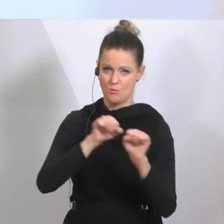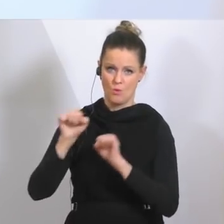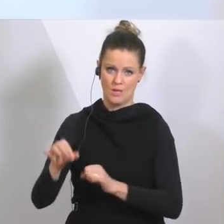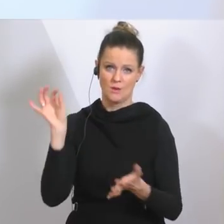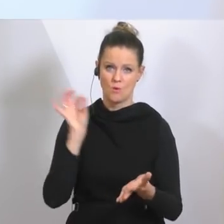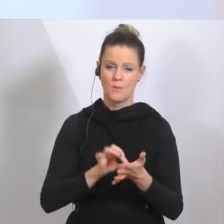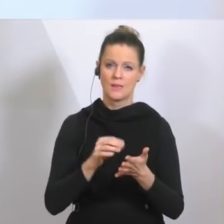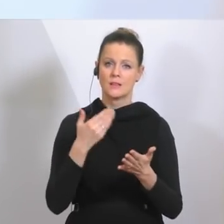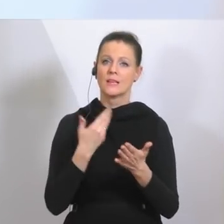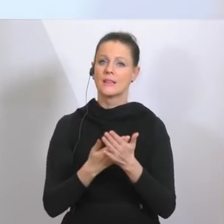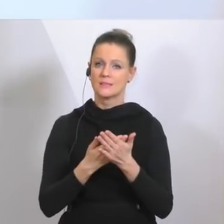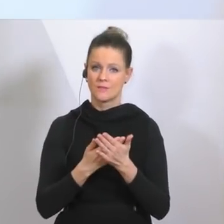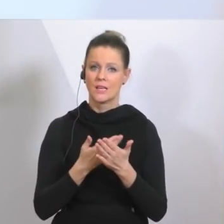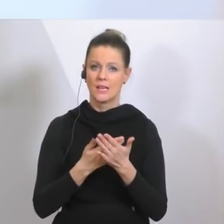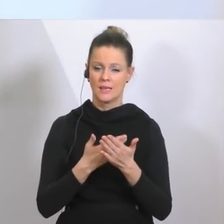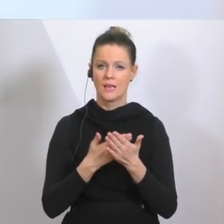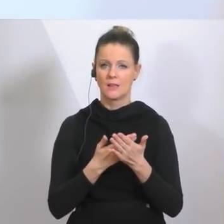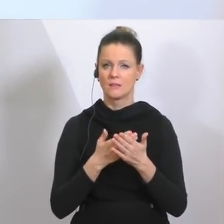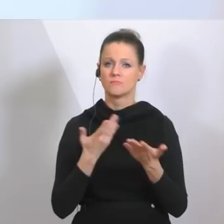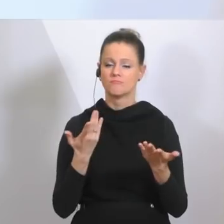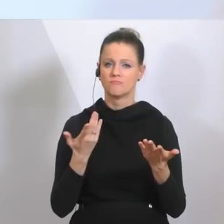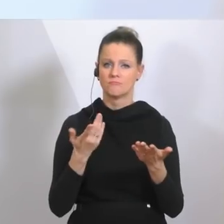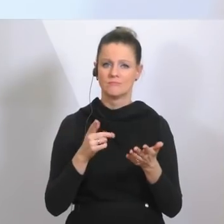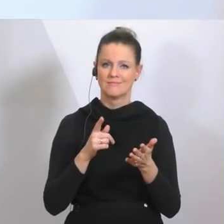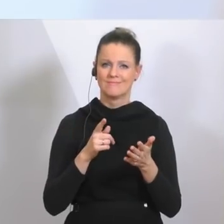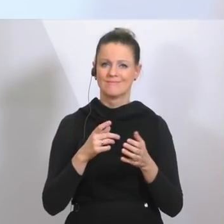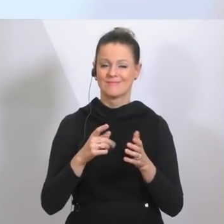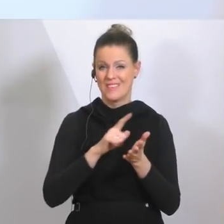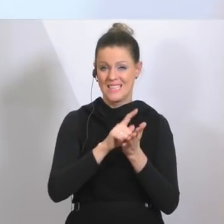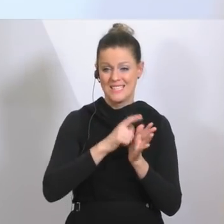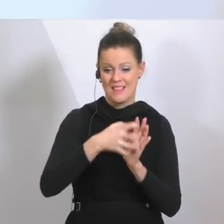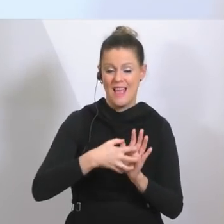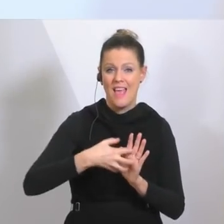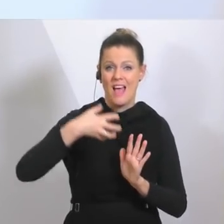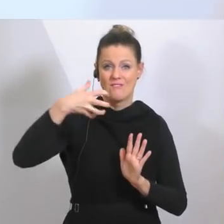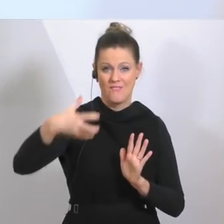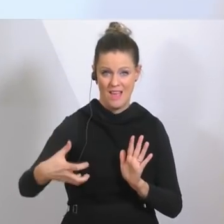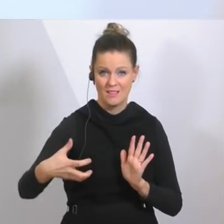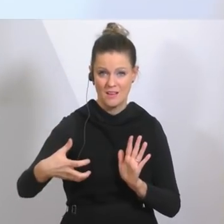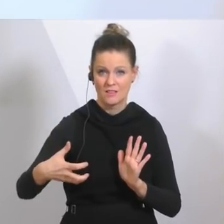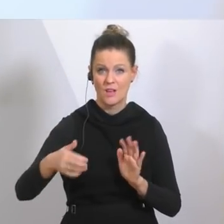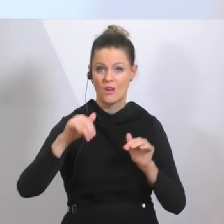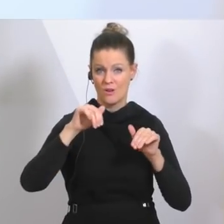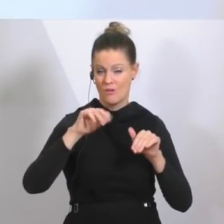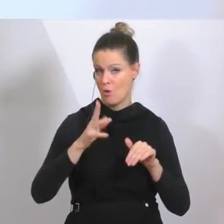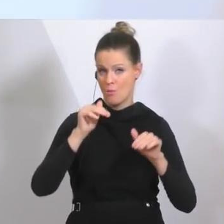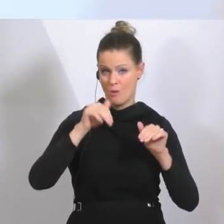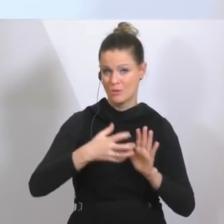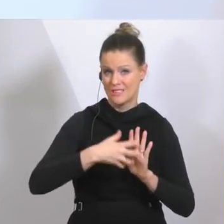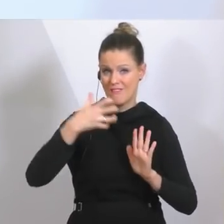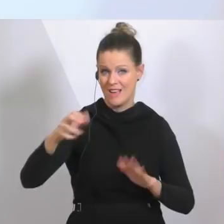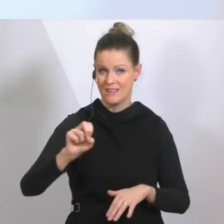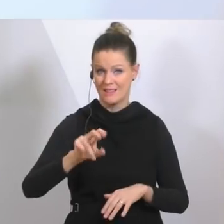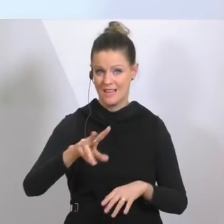Augenblick, deswegen wird es im Zuge auch der Zeiterweiterung dieser Verordnung, wir müssen ja auf 13. April jetzt gehen,